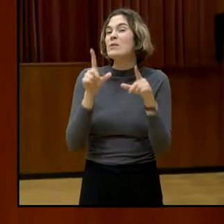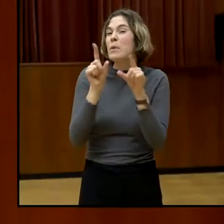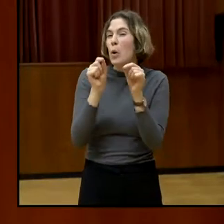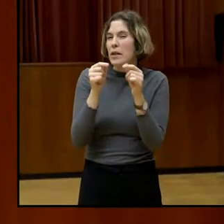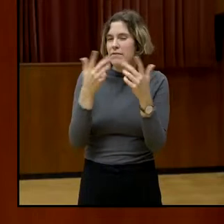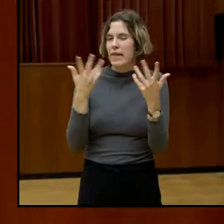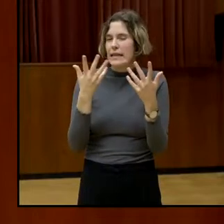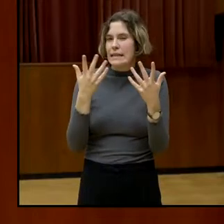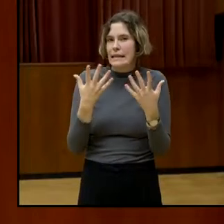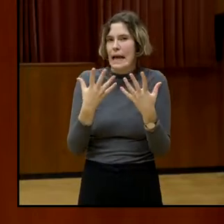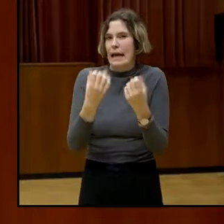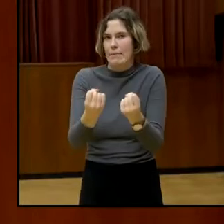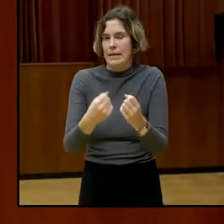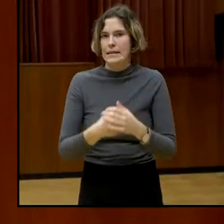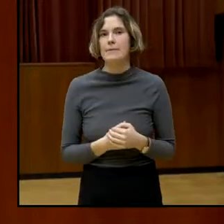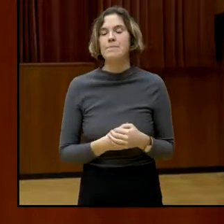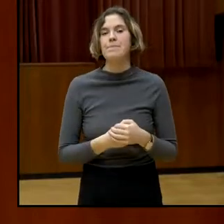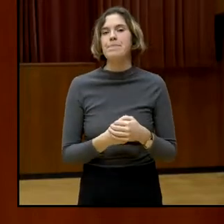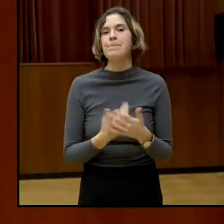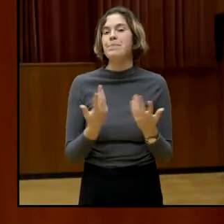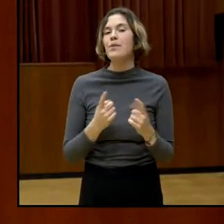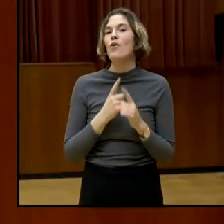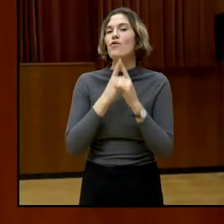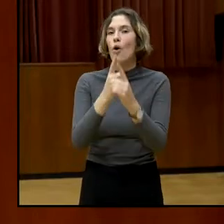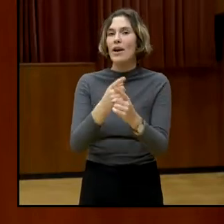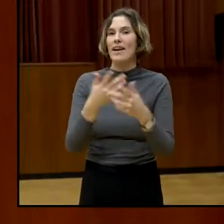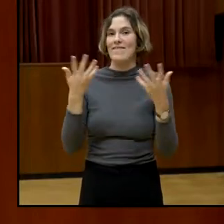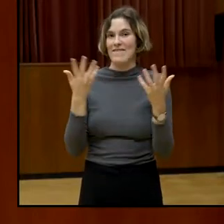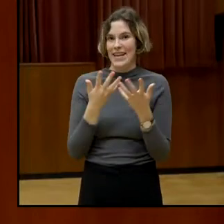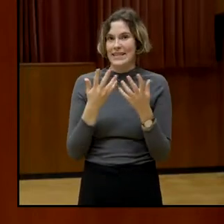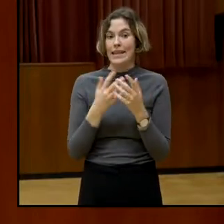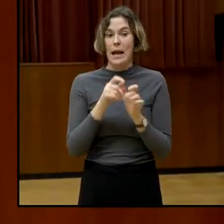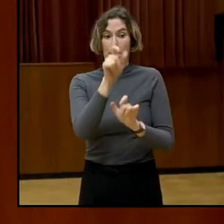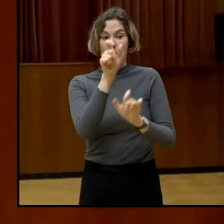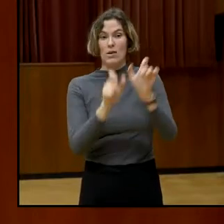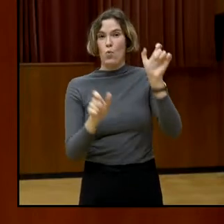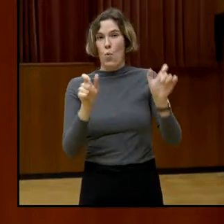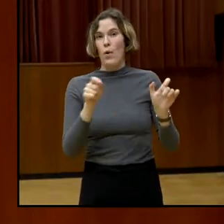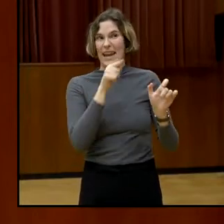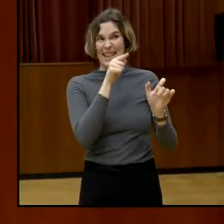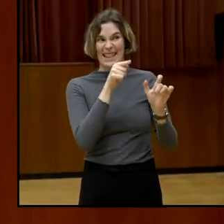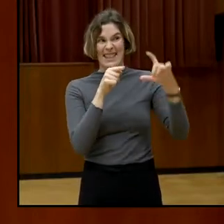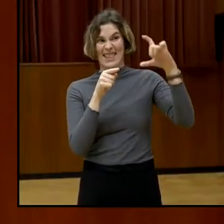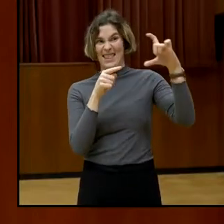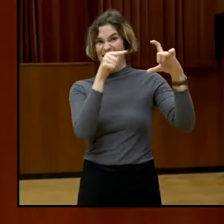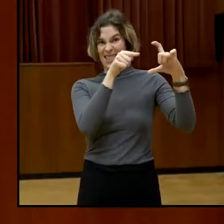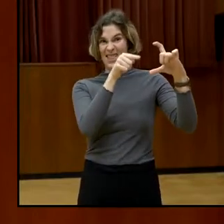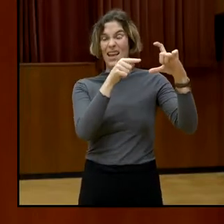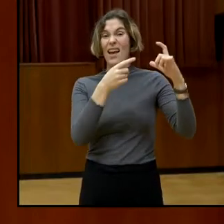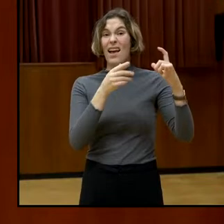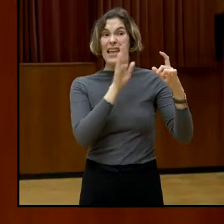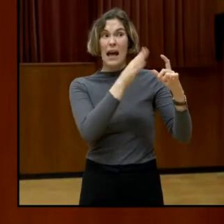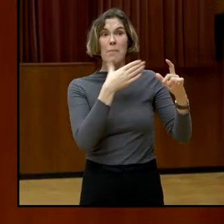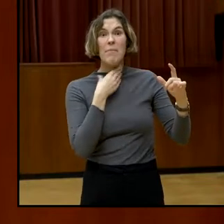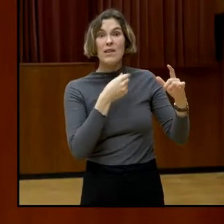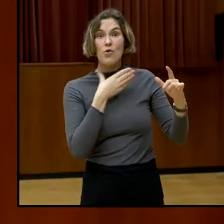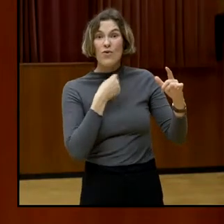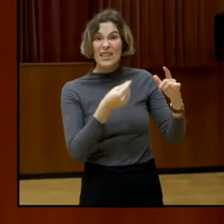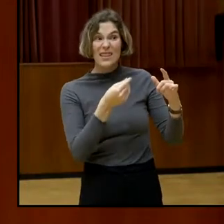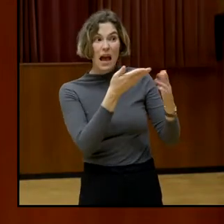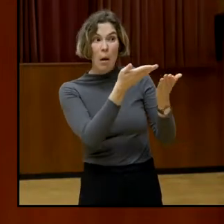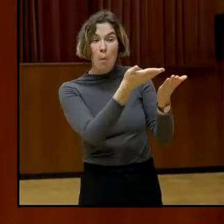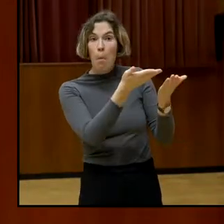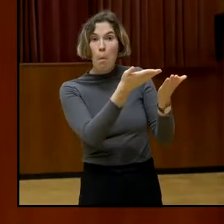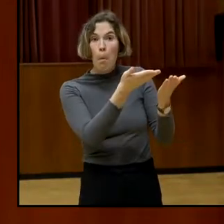daraus? Eine Konsequenz ist, dass die Bedürfnisse dieser Menschen nicht berücksichtigt werden. Das